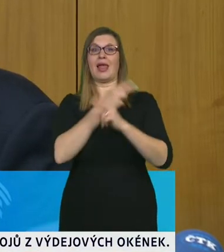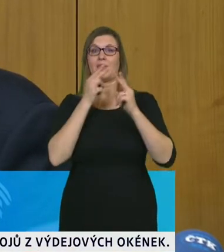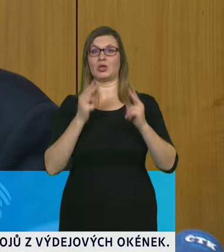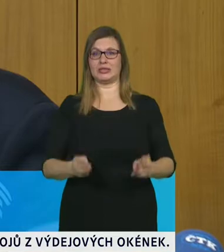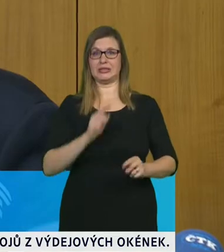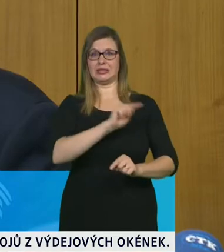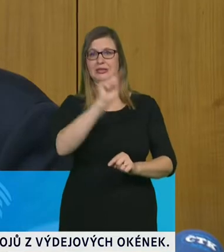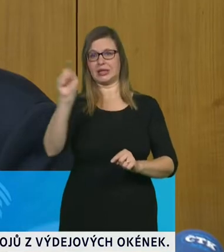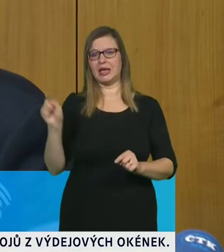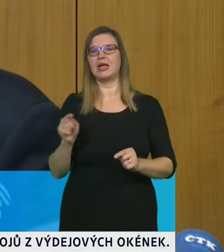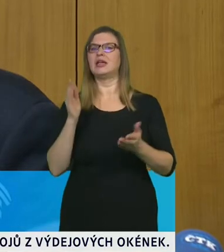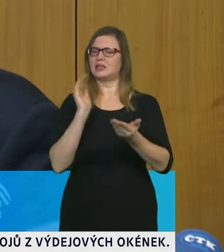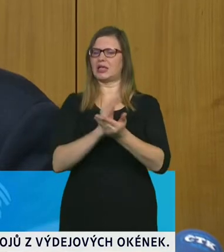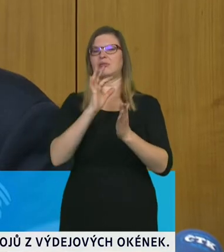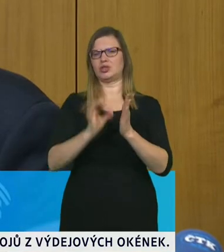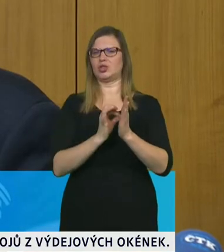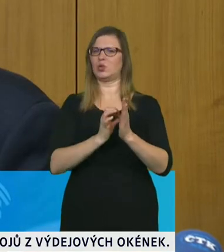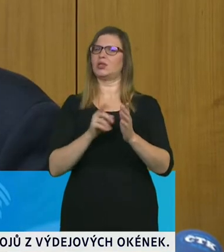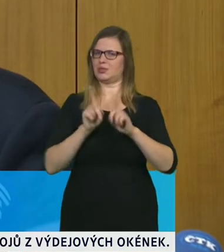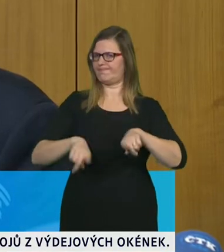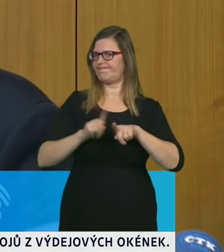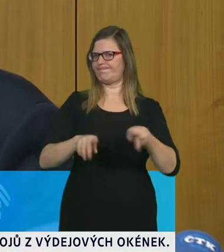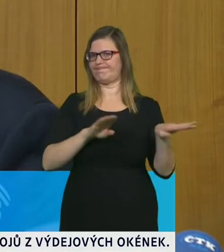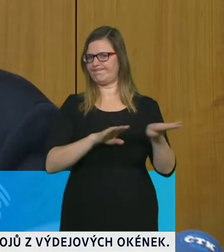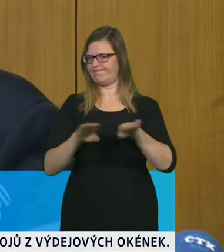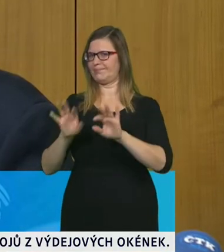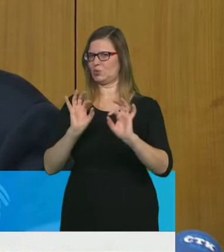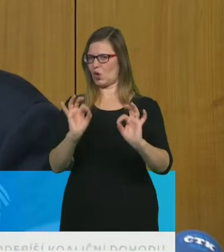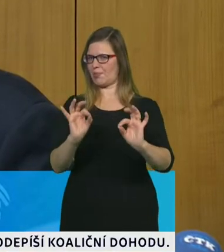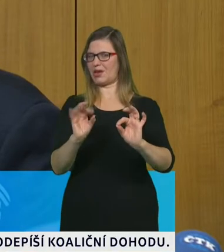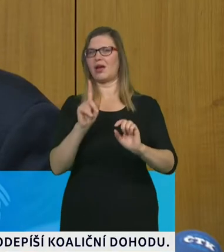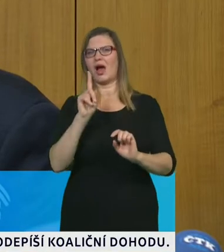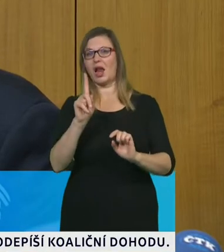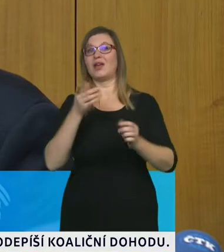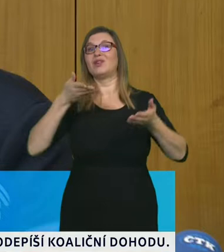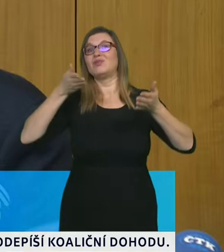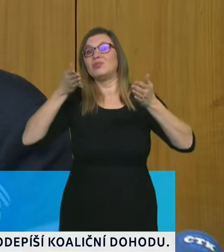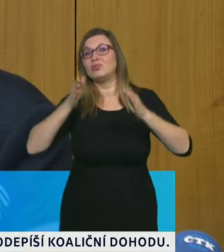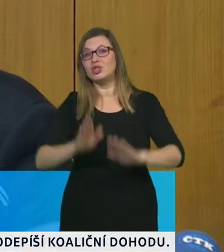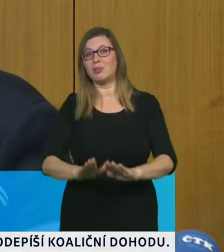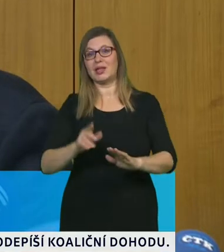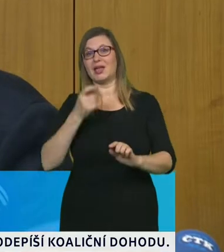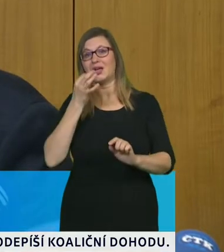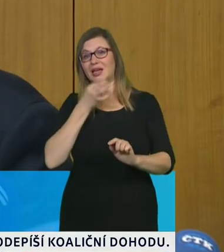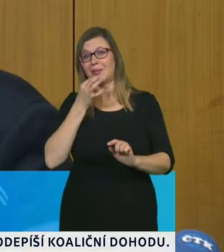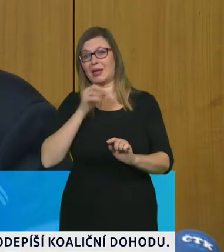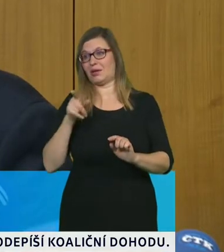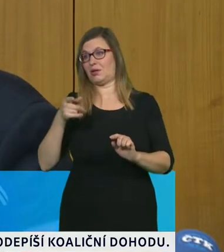výchozí pozice při dalším zhoršení jsou diametrálně odlišné od toho, co bylo na jaře nebo na podzim.